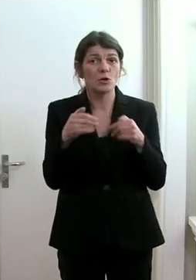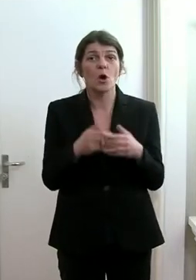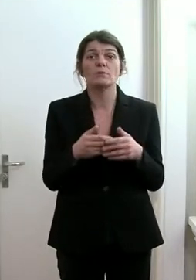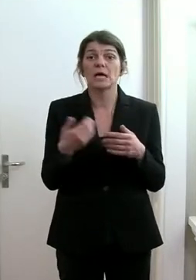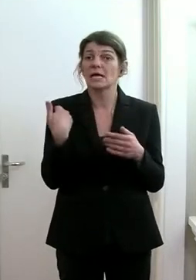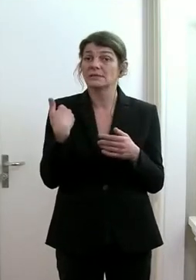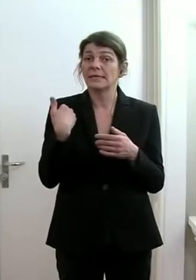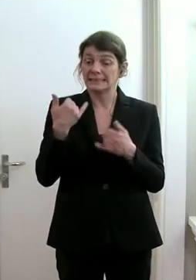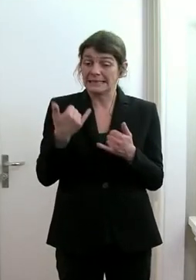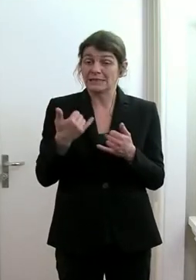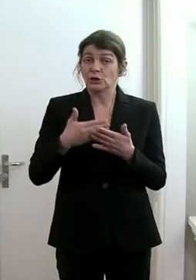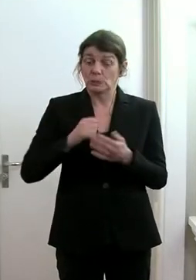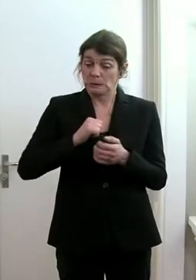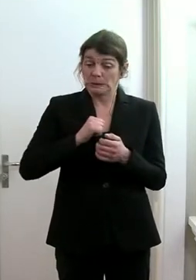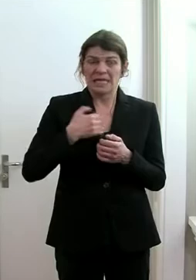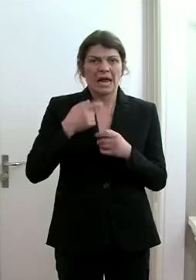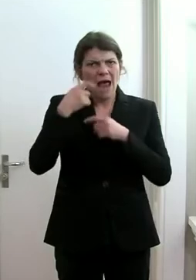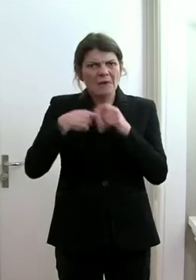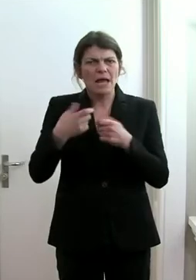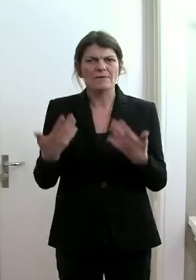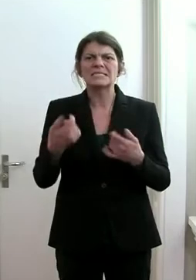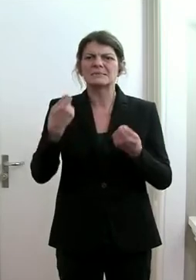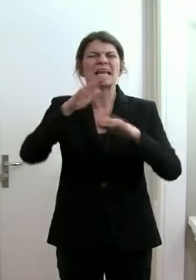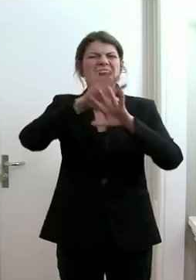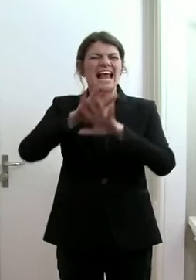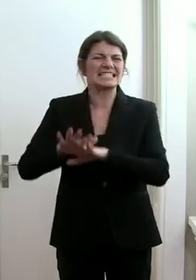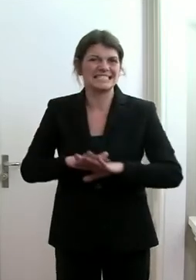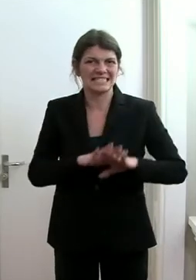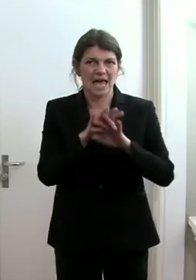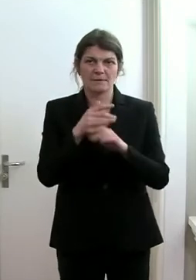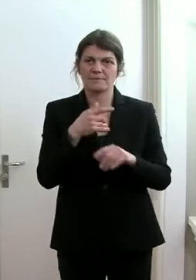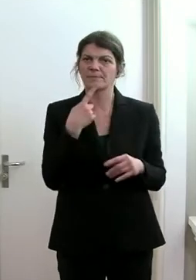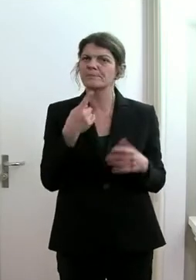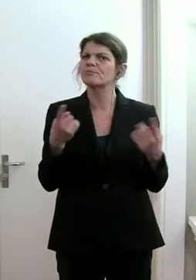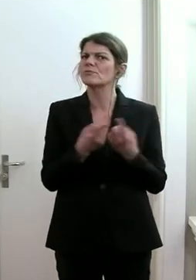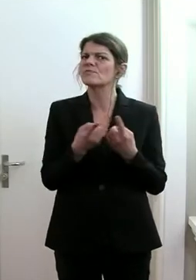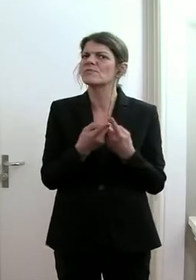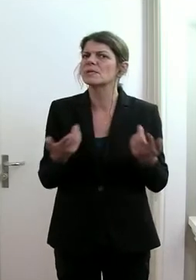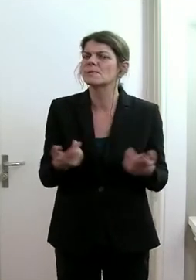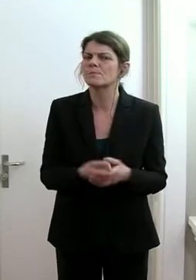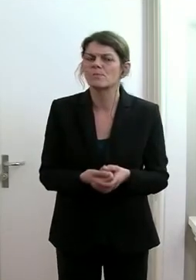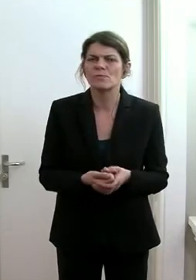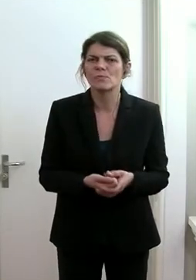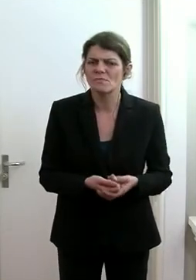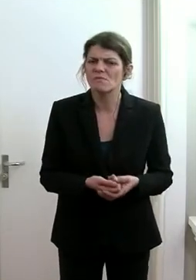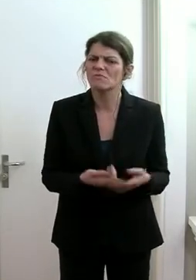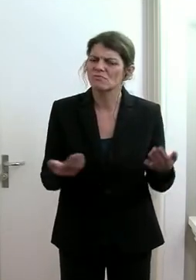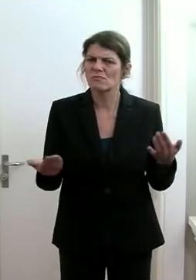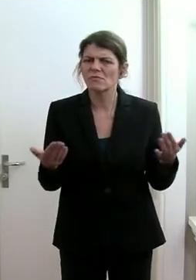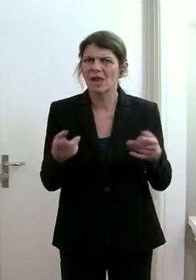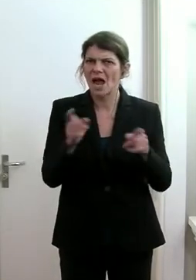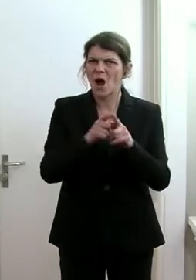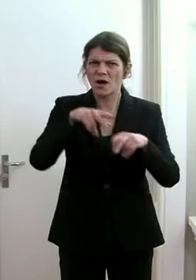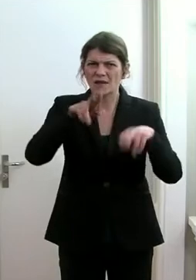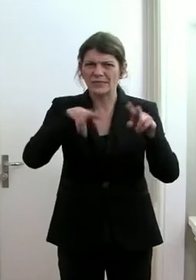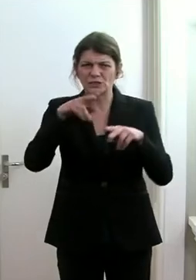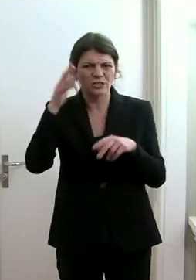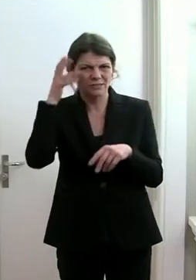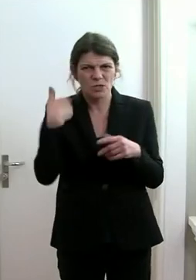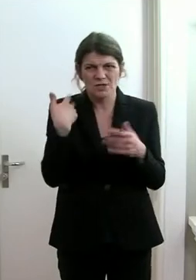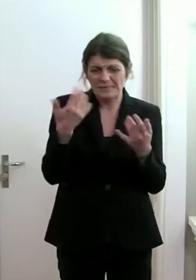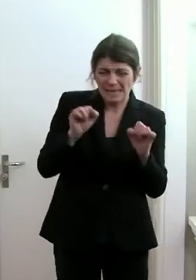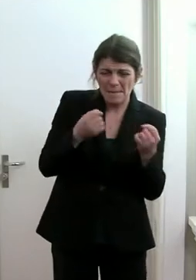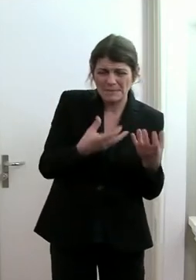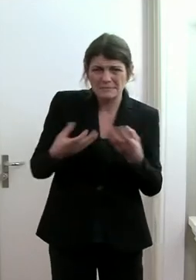Hochdruck gearbeitet haben, sind so Raster, wo man eben wie geführt sich dann auch so in verschiedene Szenarien